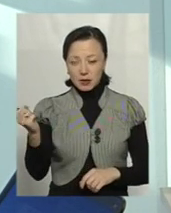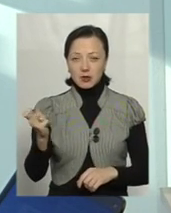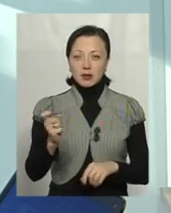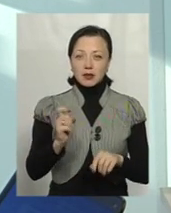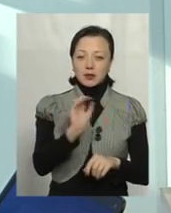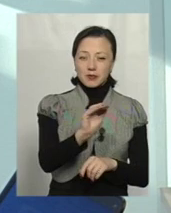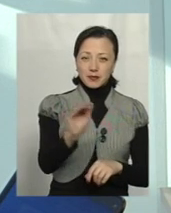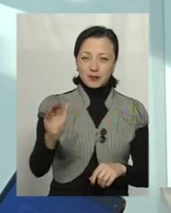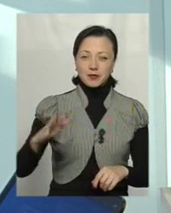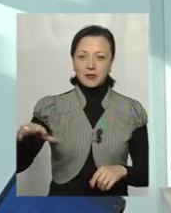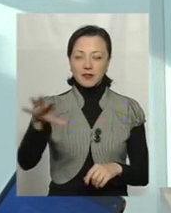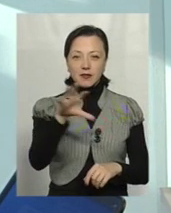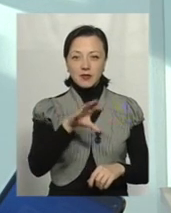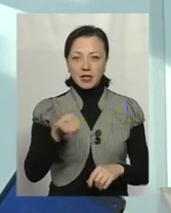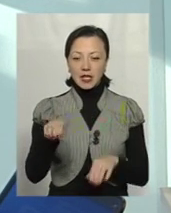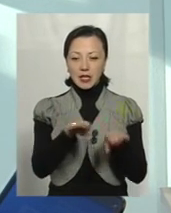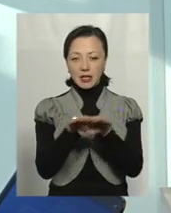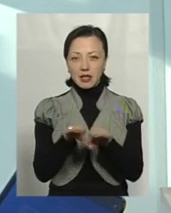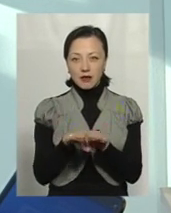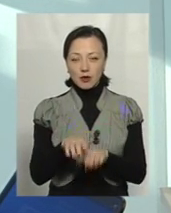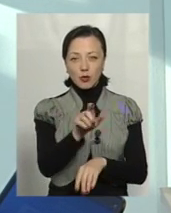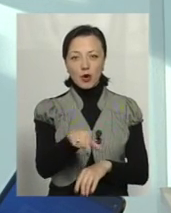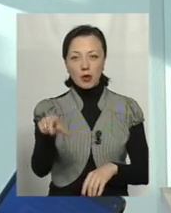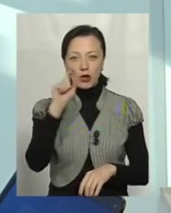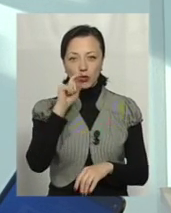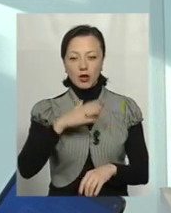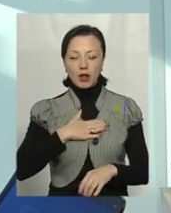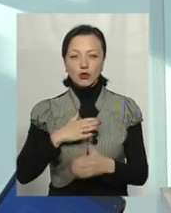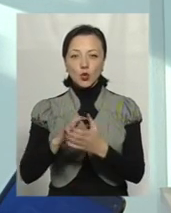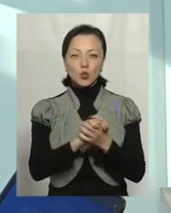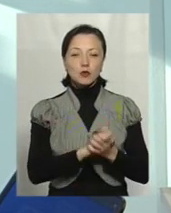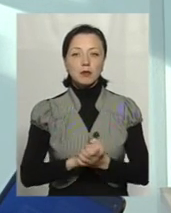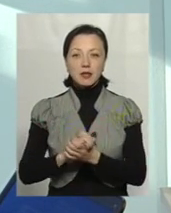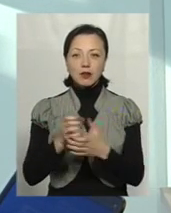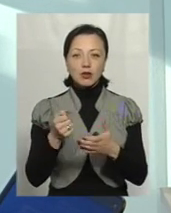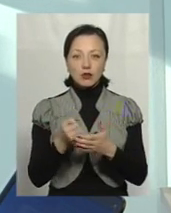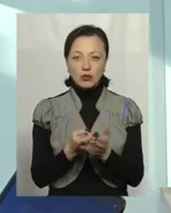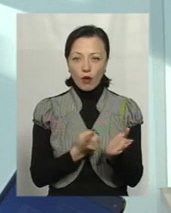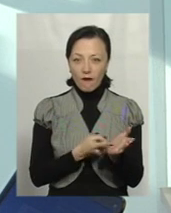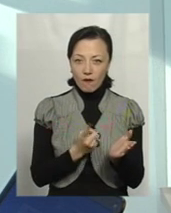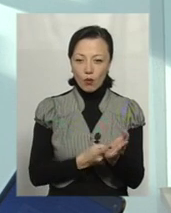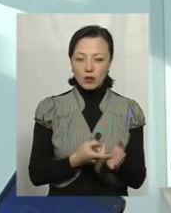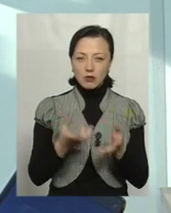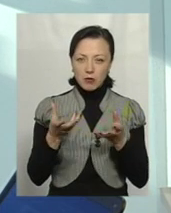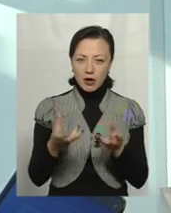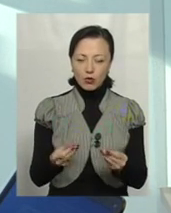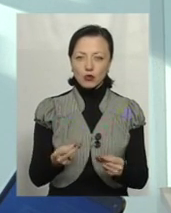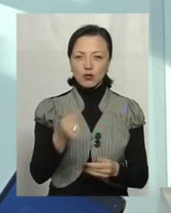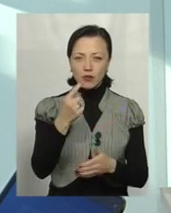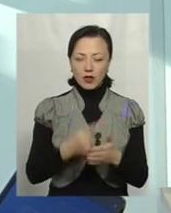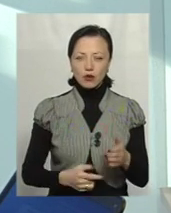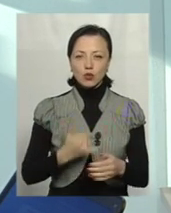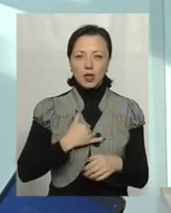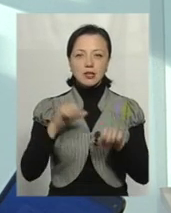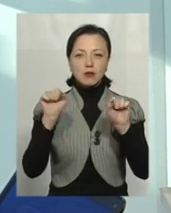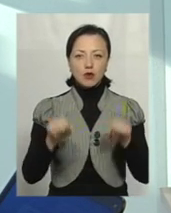прошарків громадян України, нашого суспільства, доводити, переконувати, що у нас може